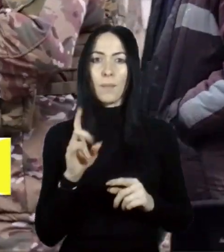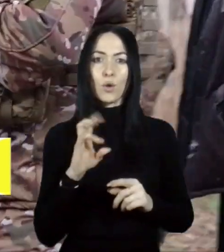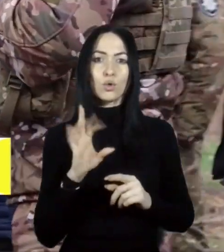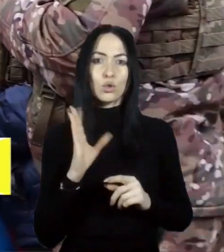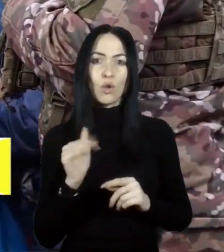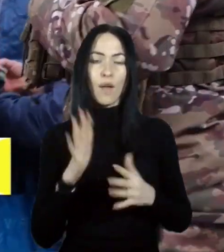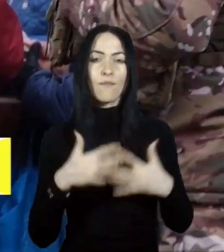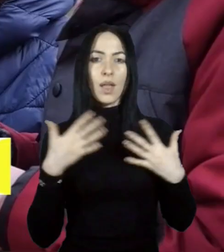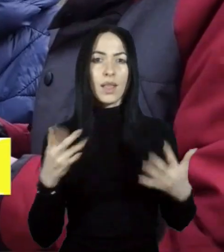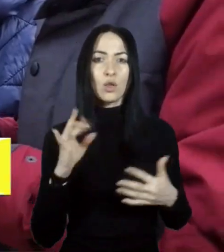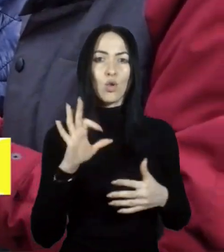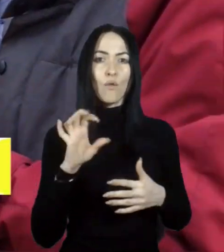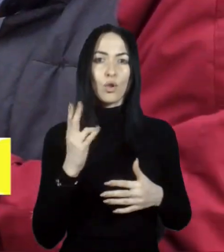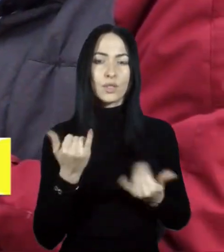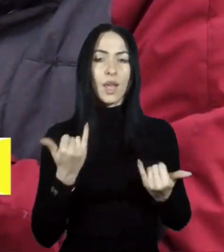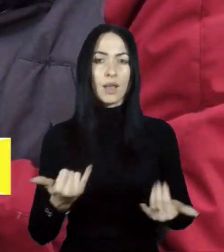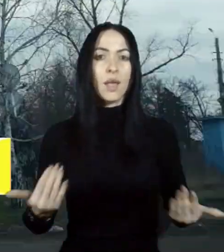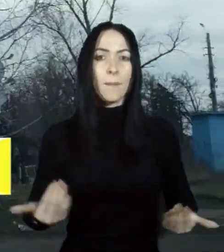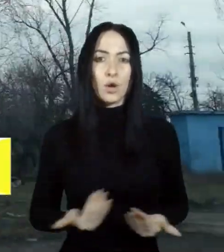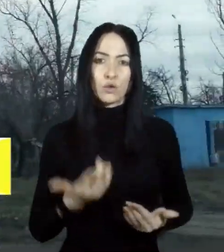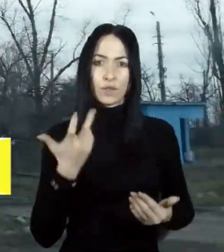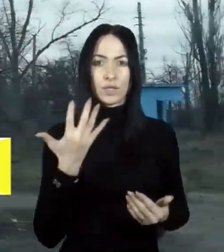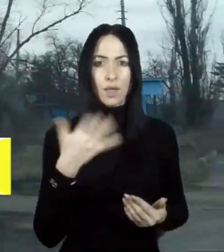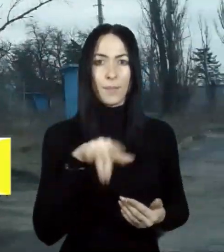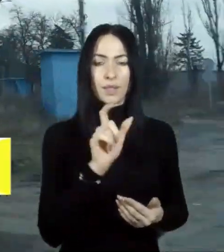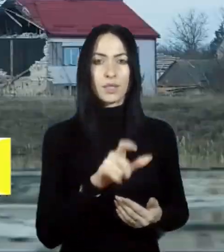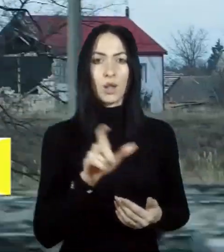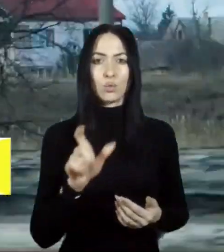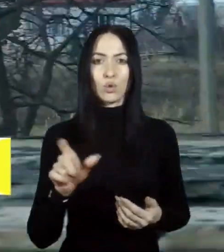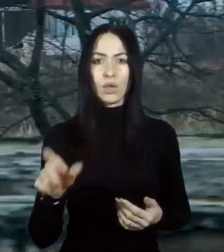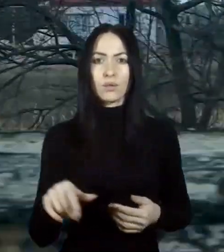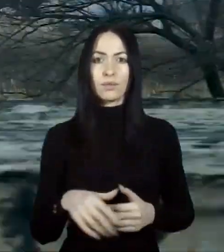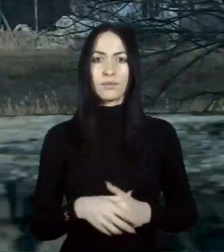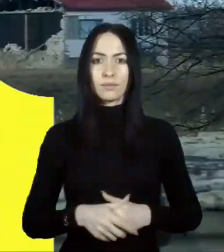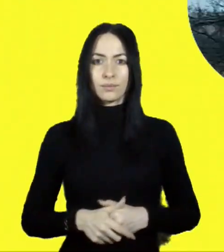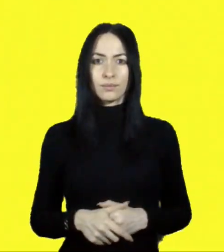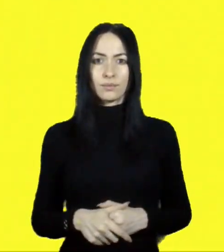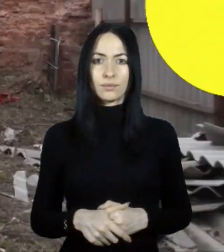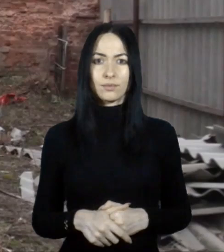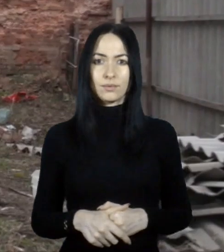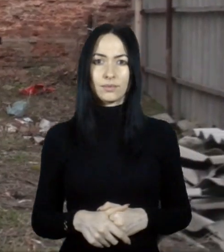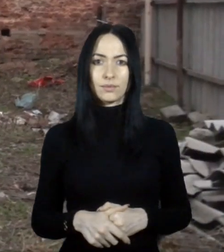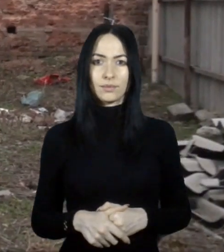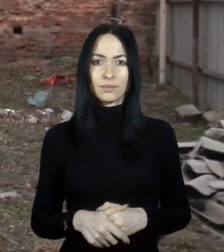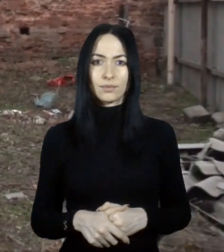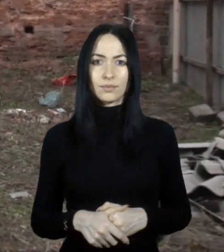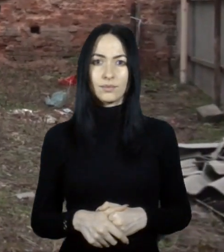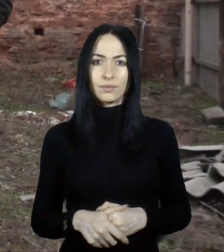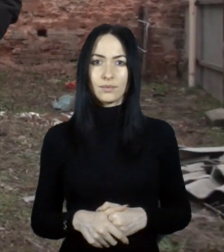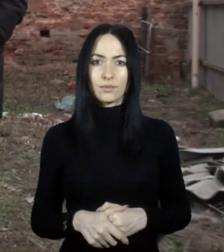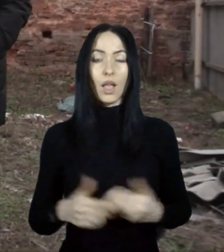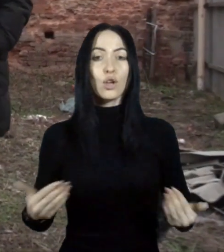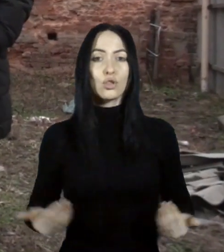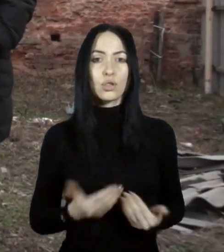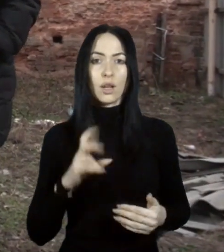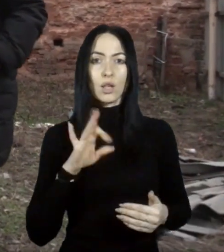Новосілці наразі проживає 350 людей. Анастасія Галасюк, Суспільне новини, Донбас. Жителька Слов